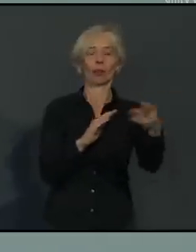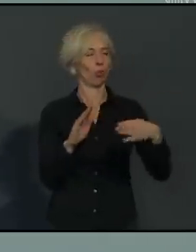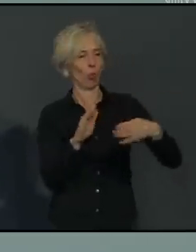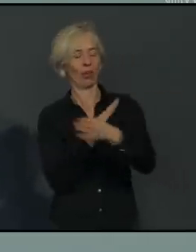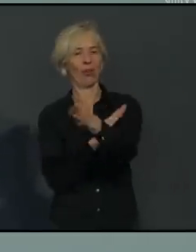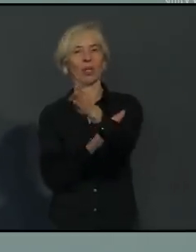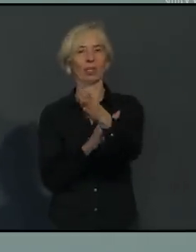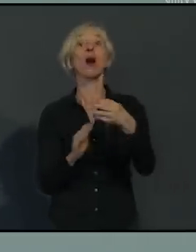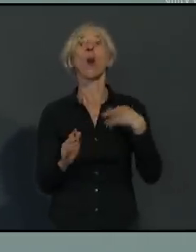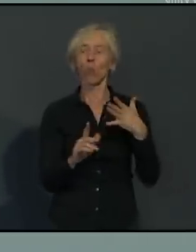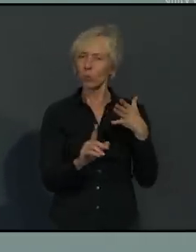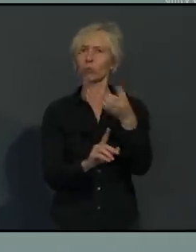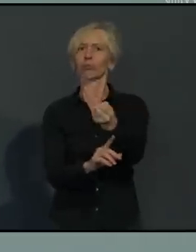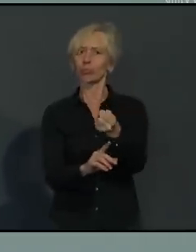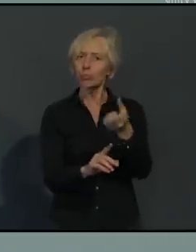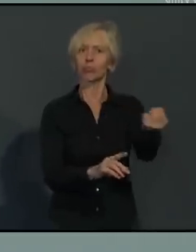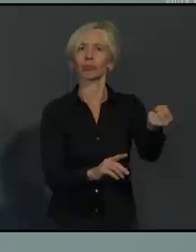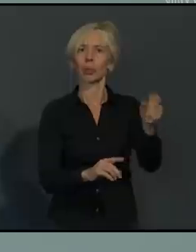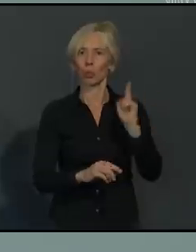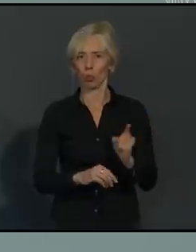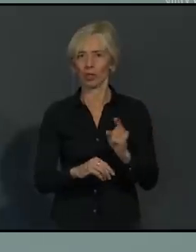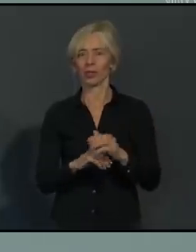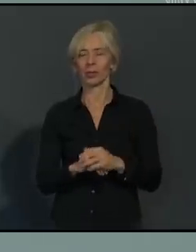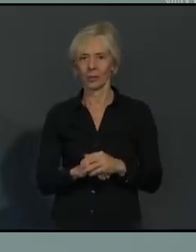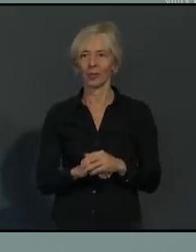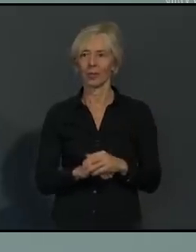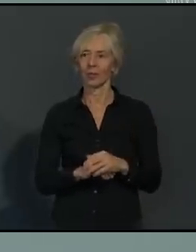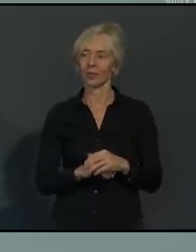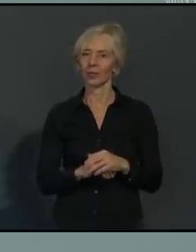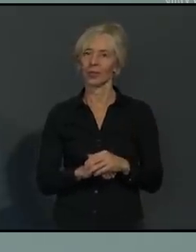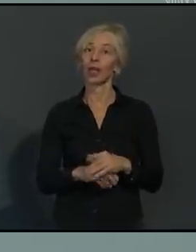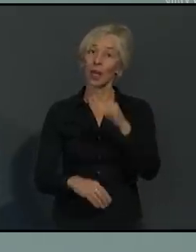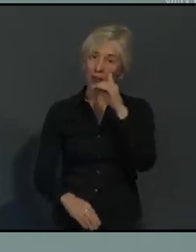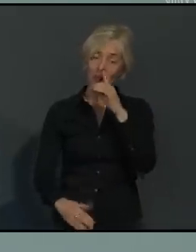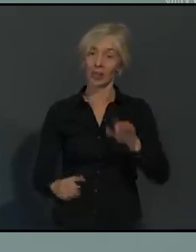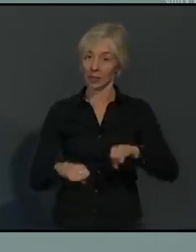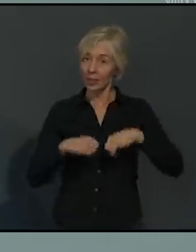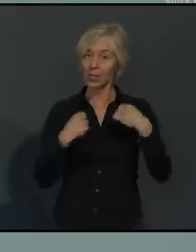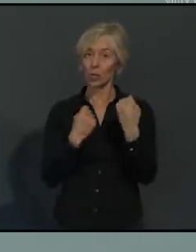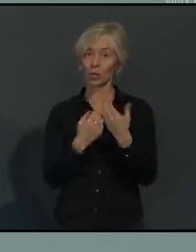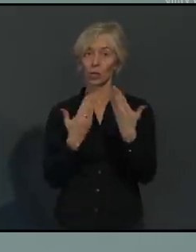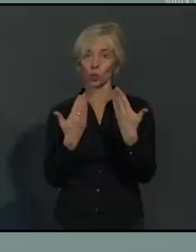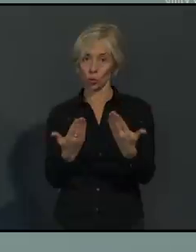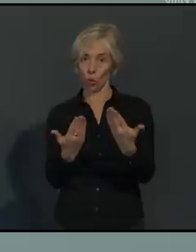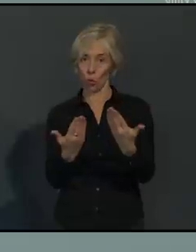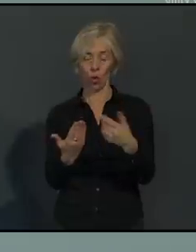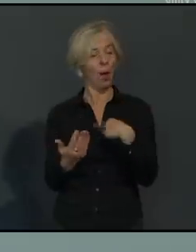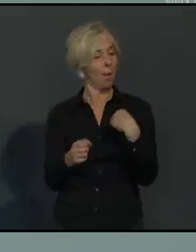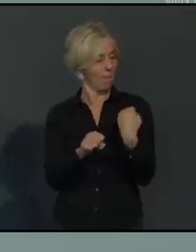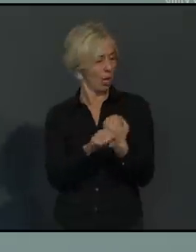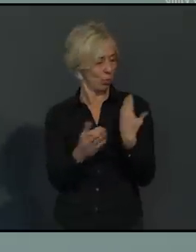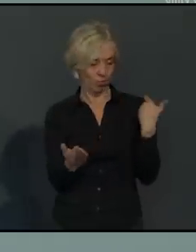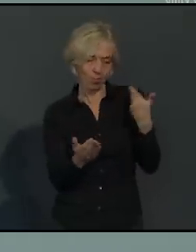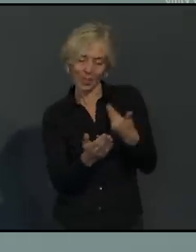Wir müssen natürlich diese Verstöße und wir haben das in der Vergangenheit ähnlich wie der Ordnungsdienst auch immer versucht, konsequent zu